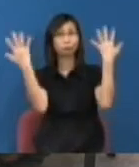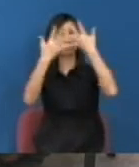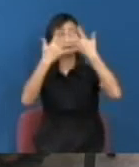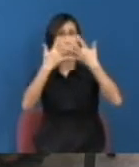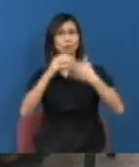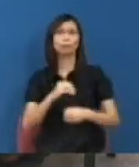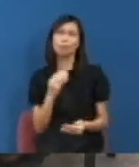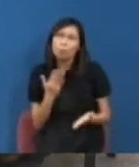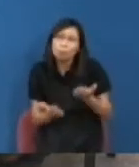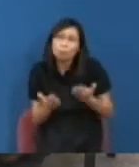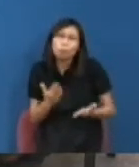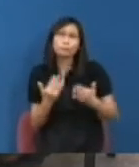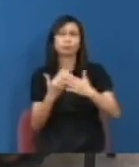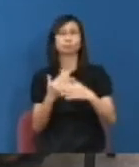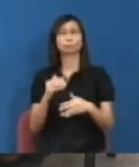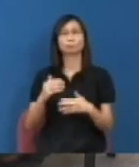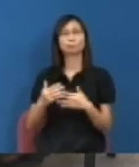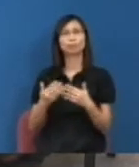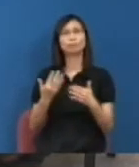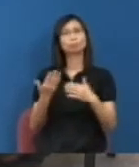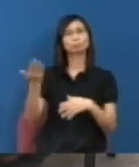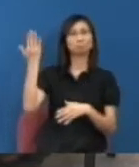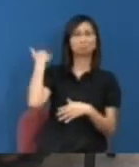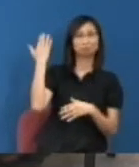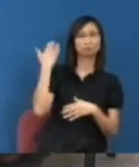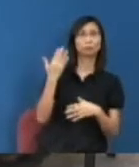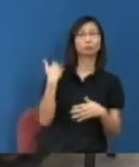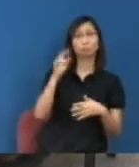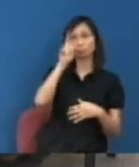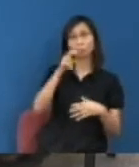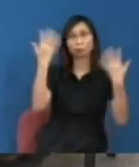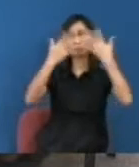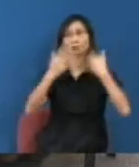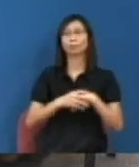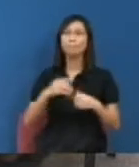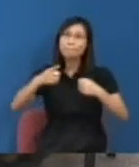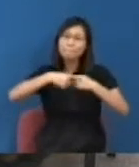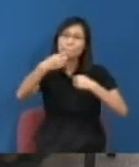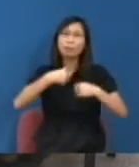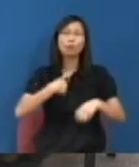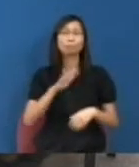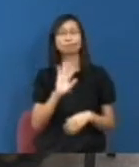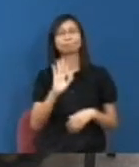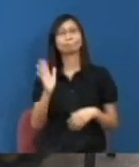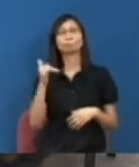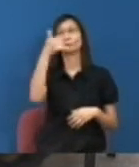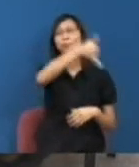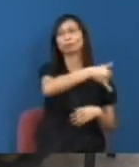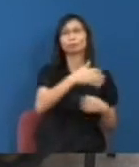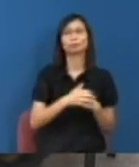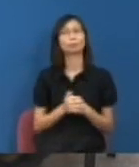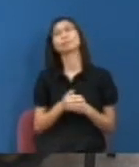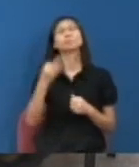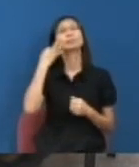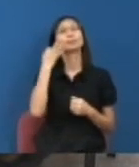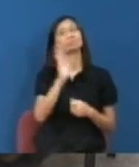之後看新聞知道搞了這麼大的事件第一 我就不是在路由堂我一些不會是受醫的嘉賓